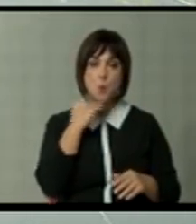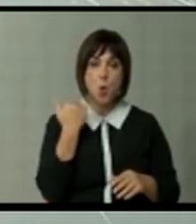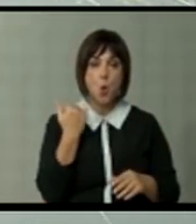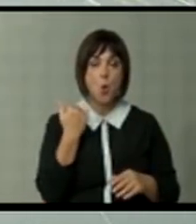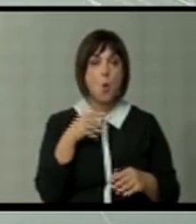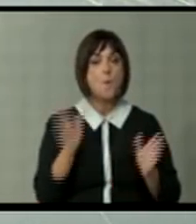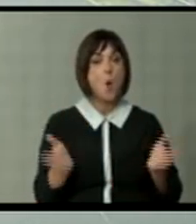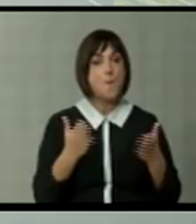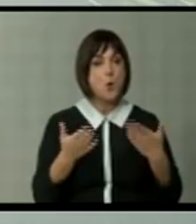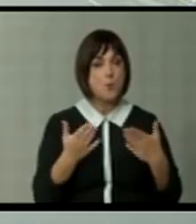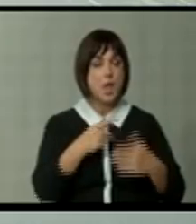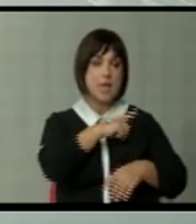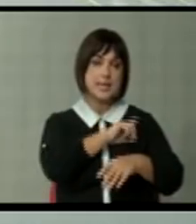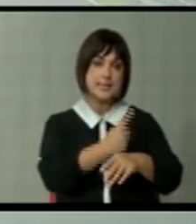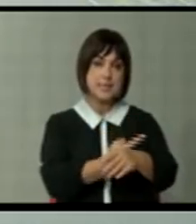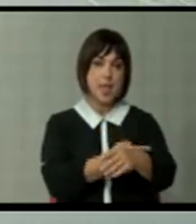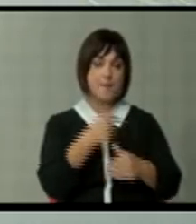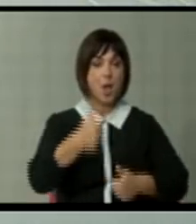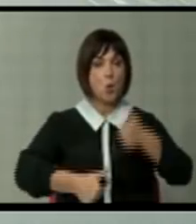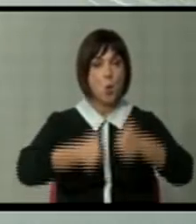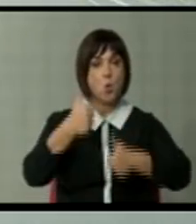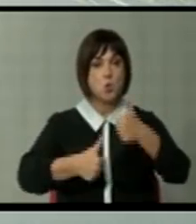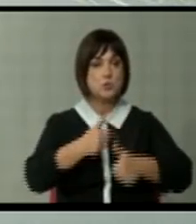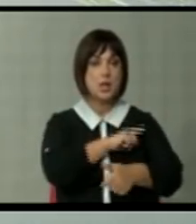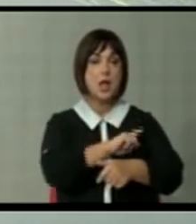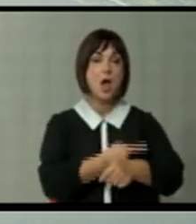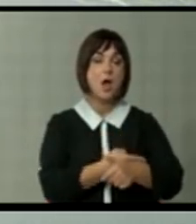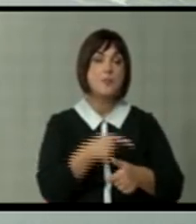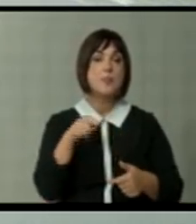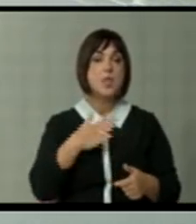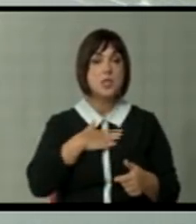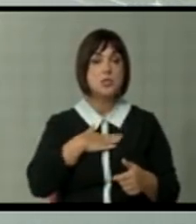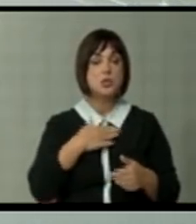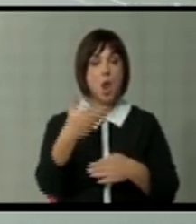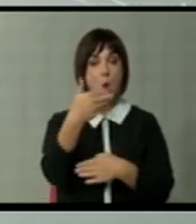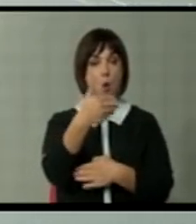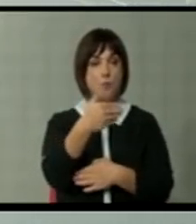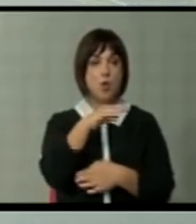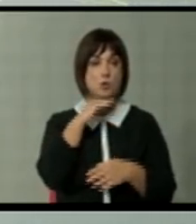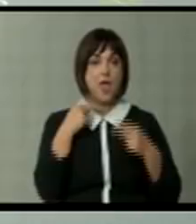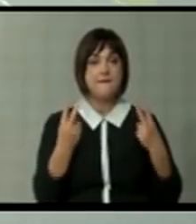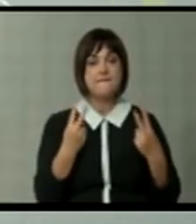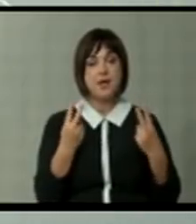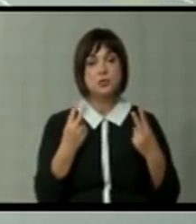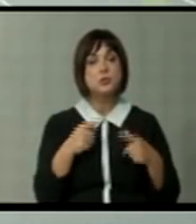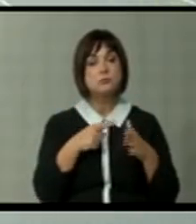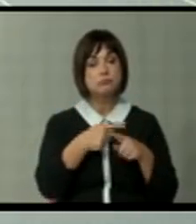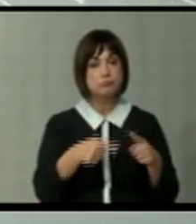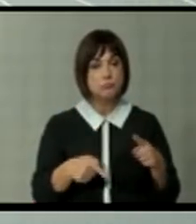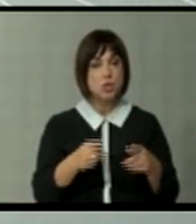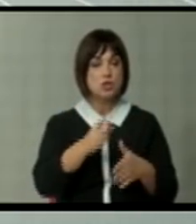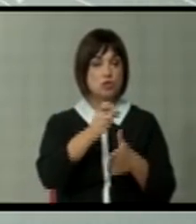-брзо ќе ги зајакнеме конкуренцките капацитети на нашите компанији, што е важна компонента за